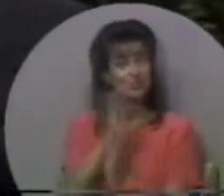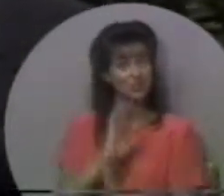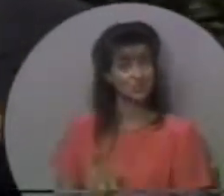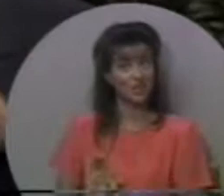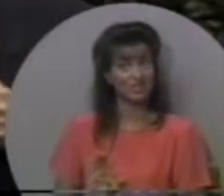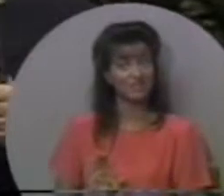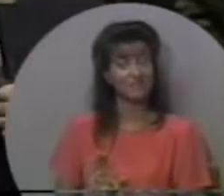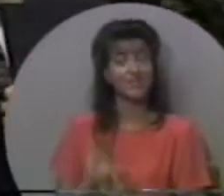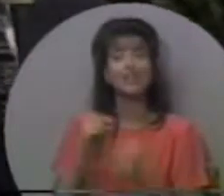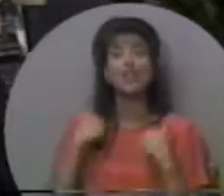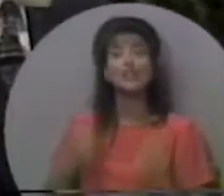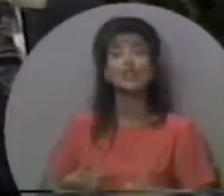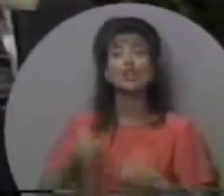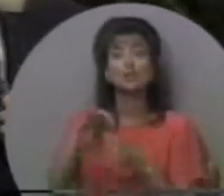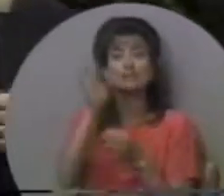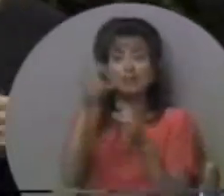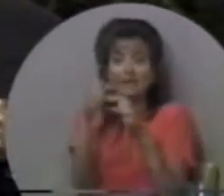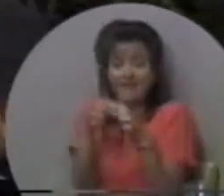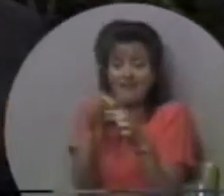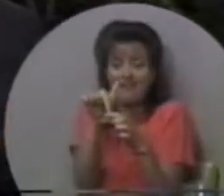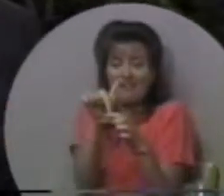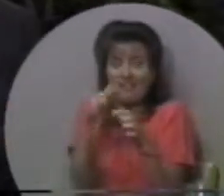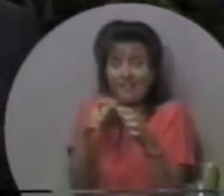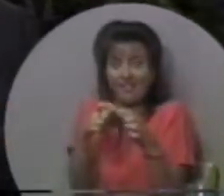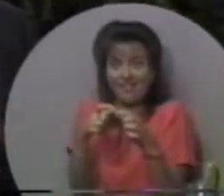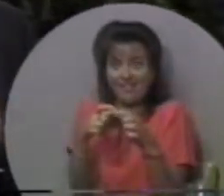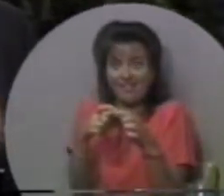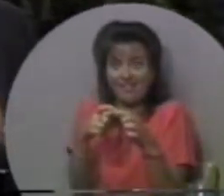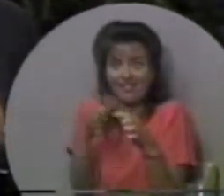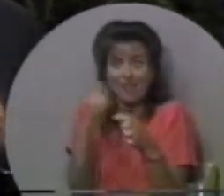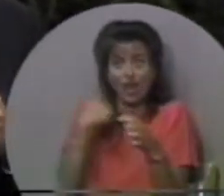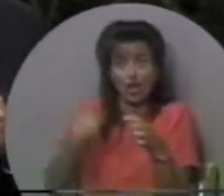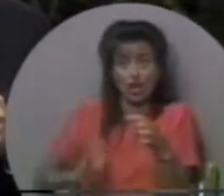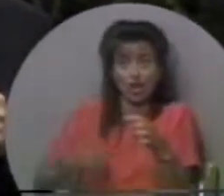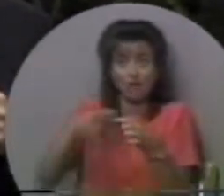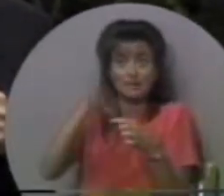Ісуса Христа. Цей людський дух, це там, де